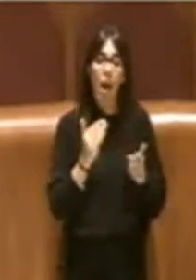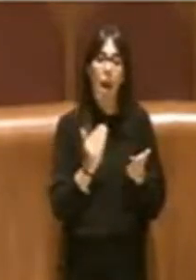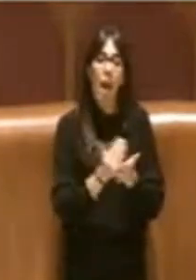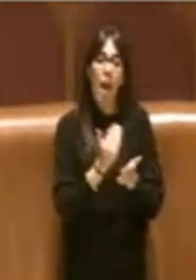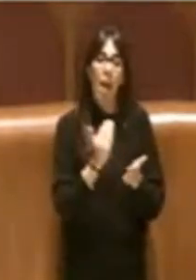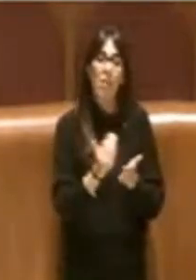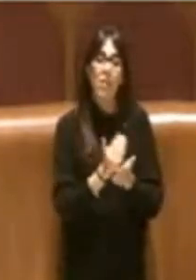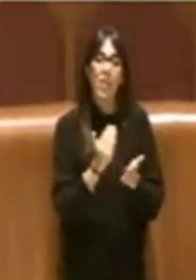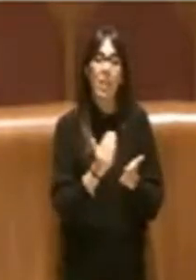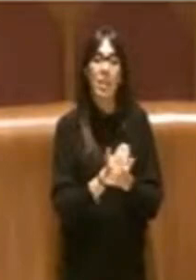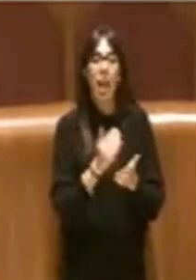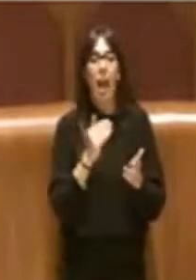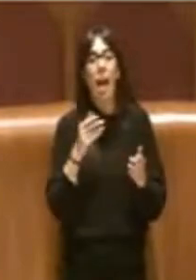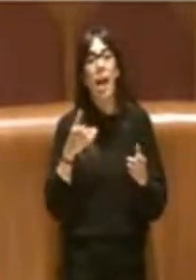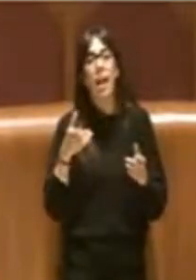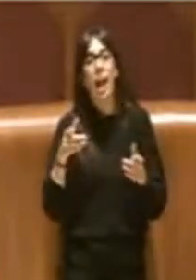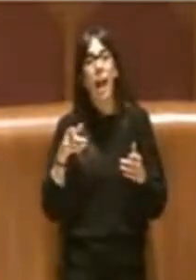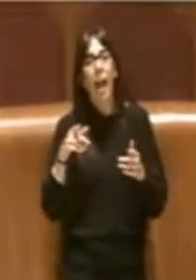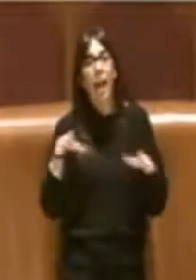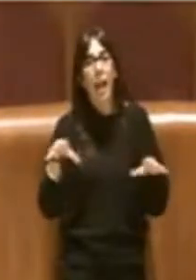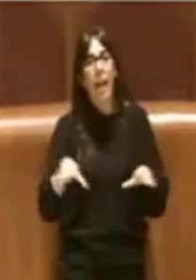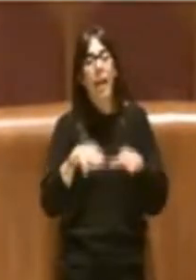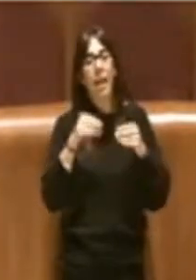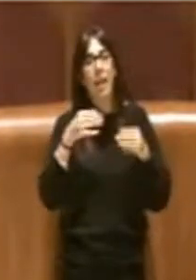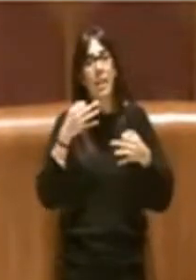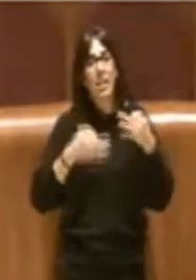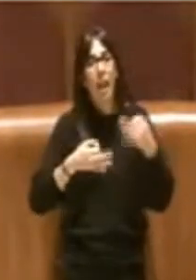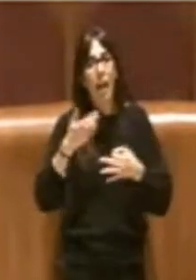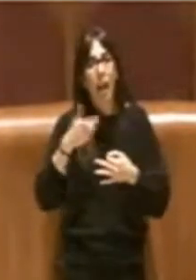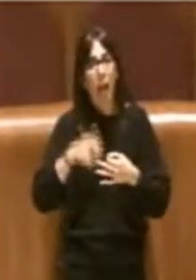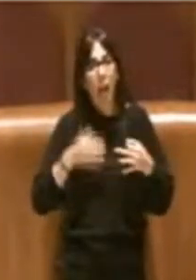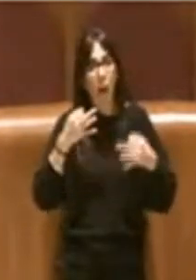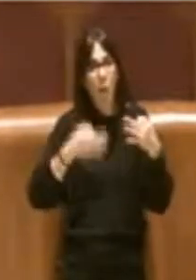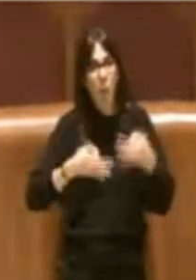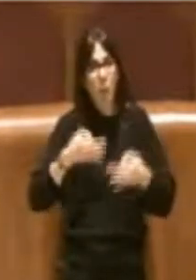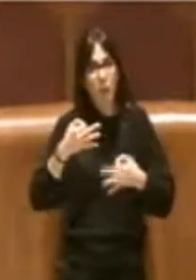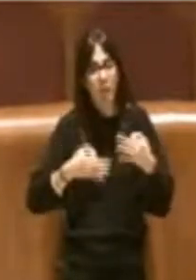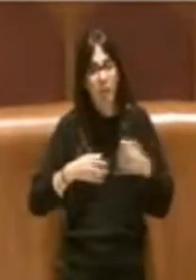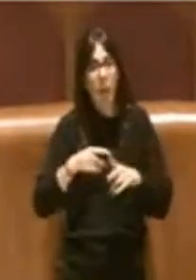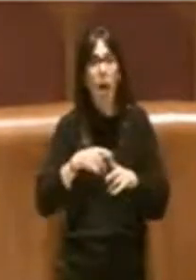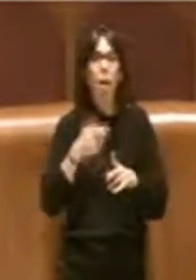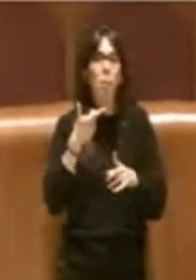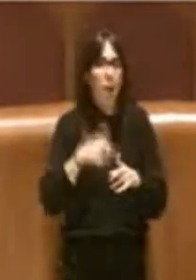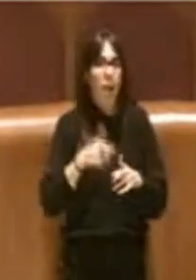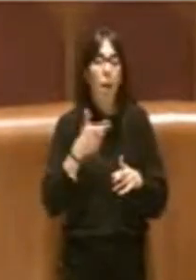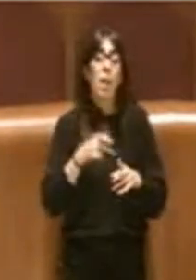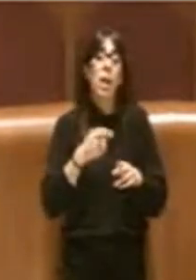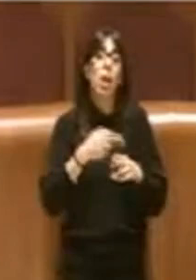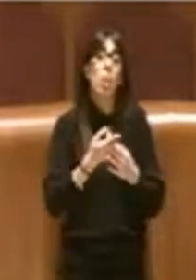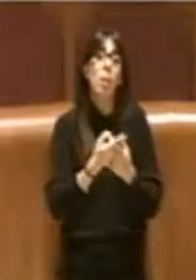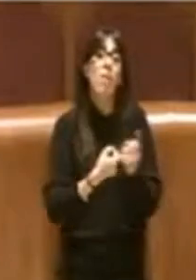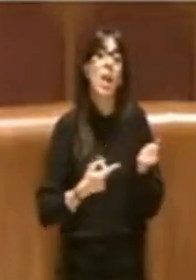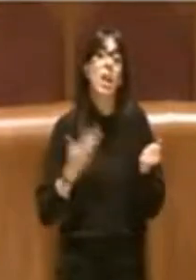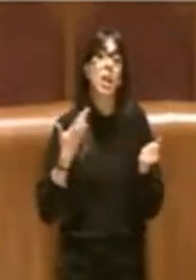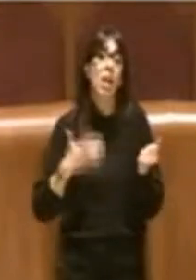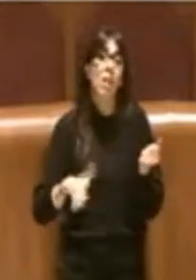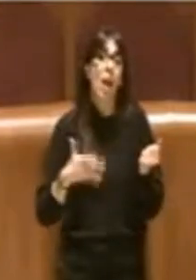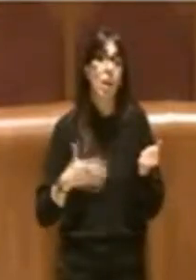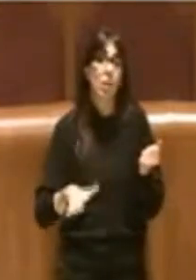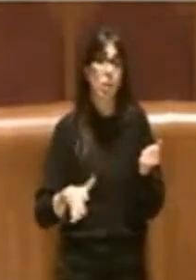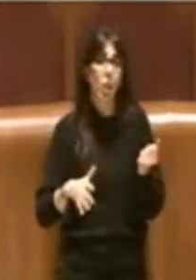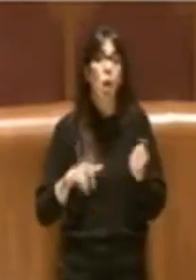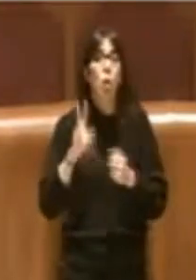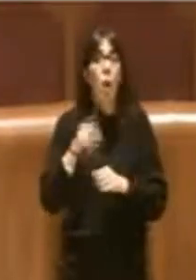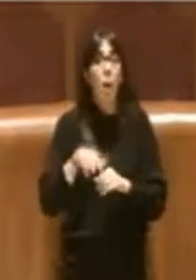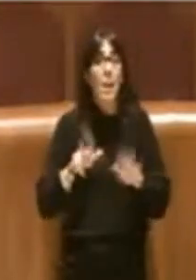portare i libri in tribunale perché Roma era fallita. Nel 2008 dopo anni e anni di gestione